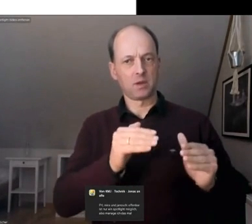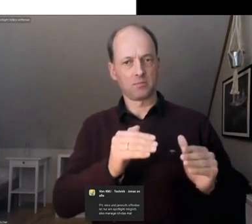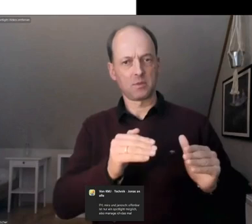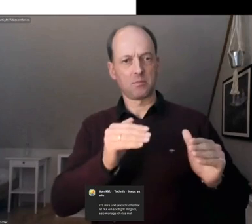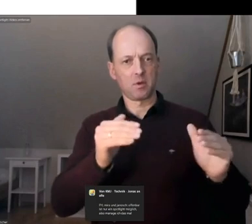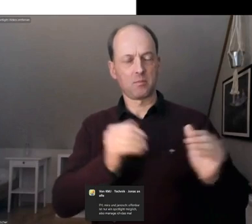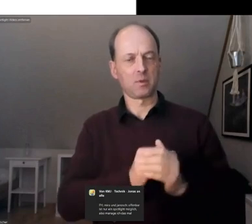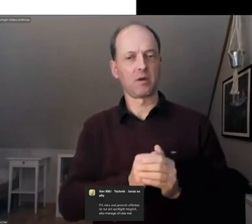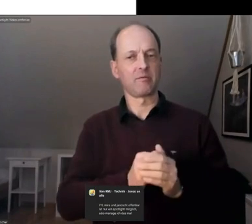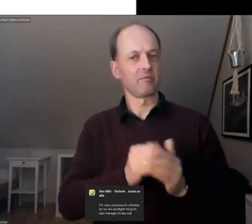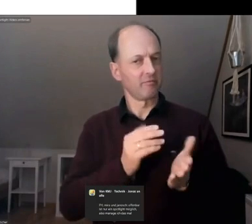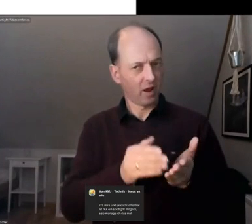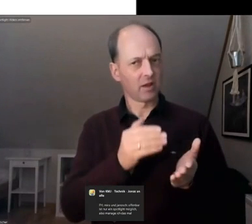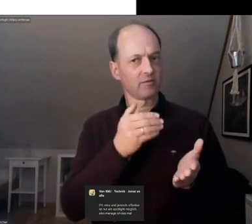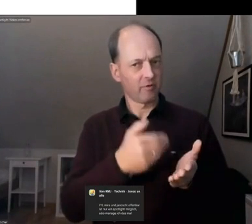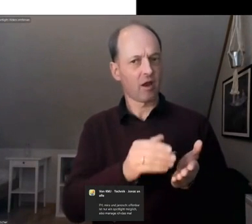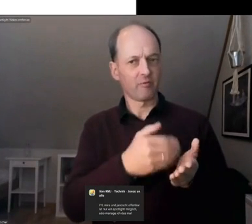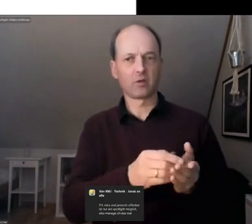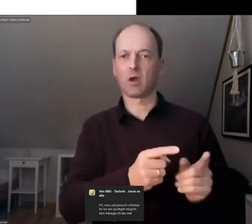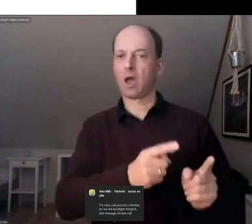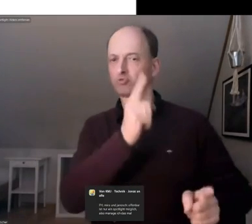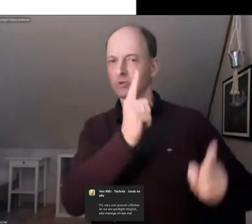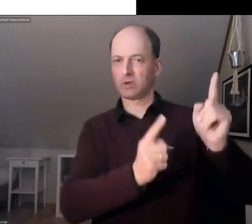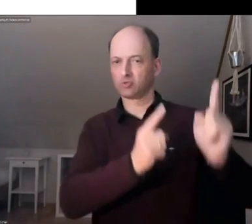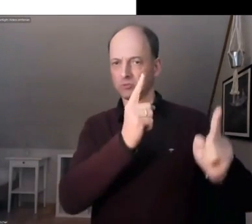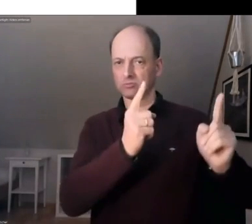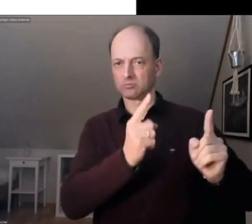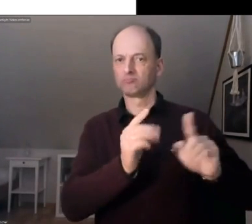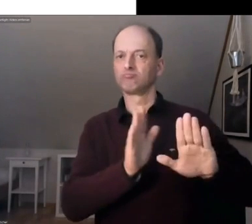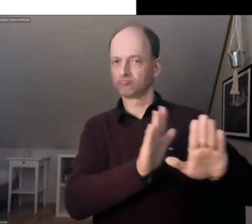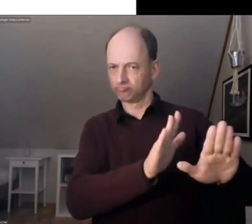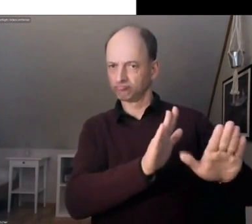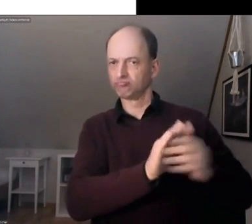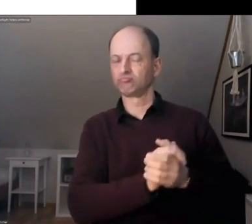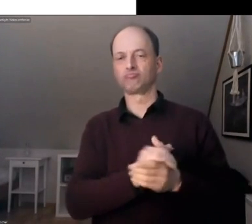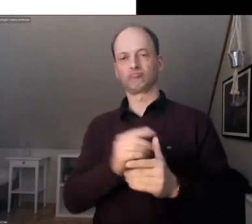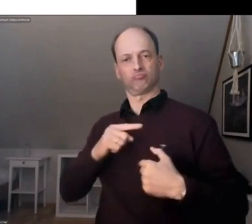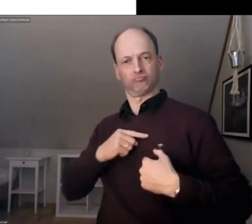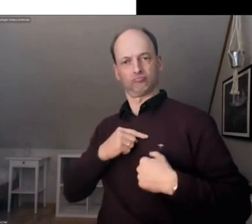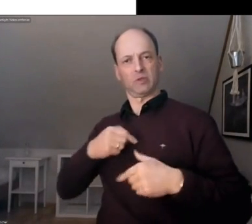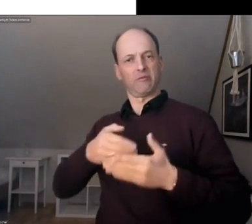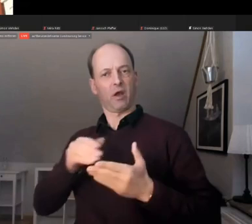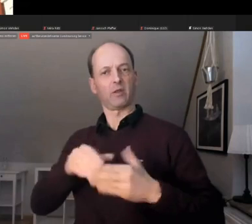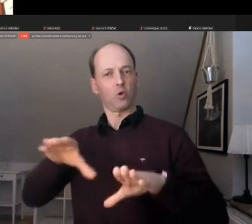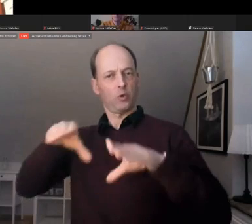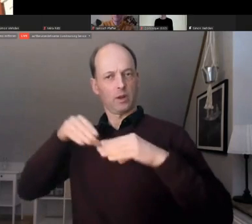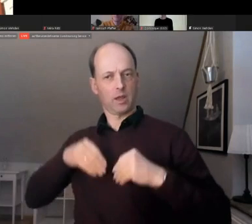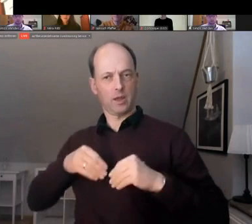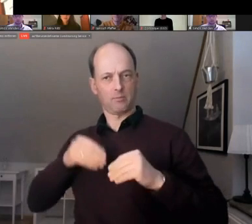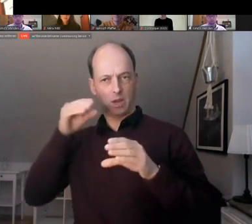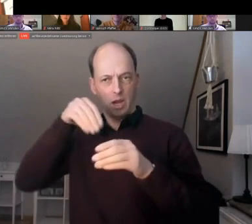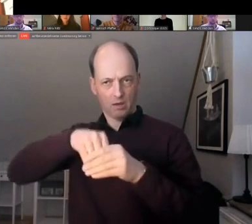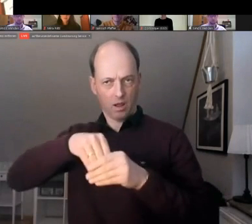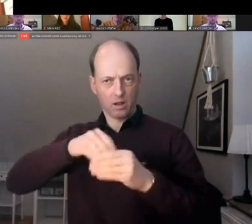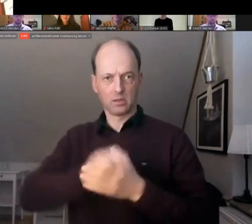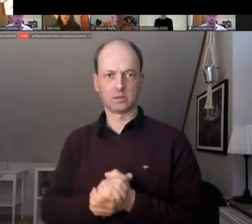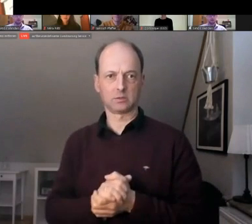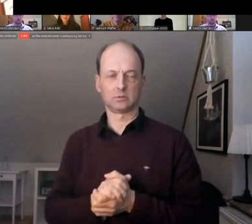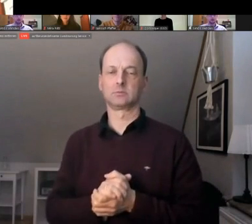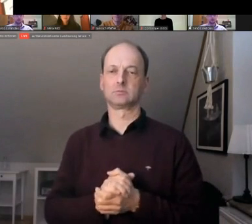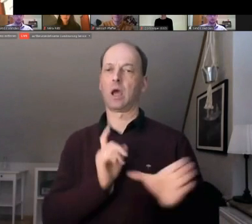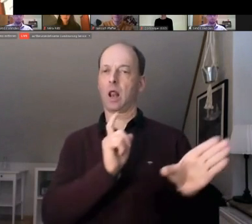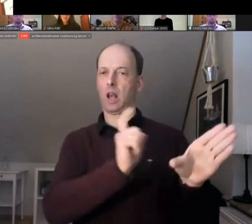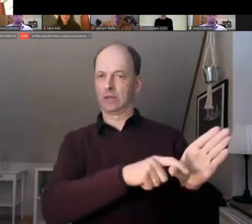weiter abstimmen. Ich würde jetzt erst mal mit dem inhaltlichen weitermachen. Der Link ist nach wie vor offen.